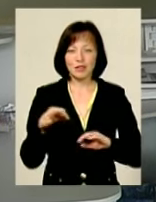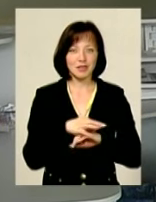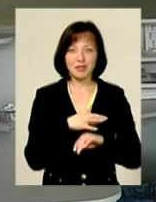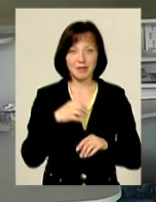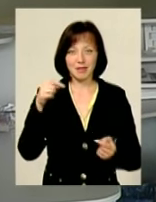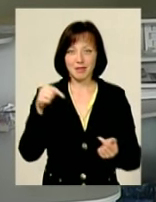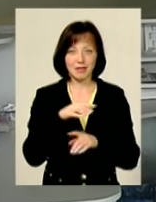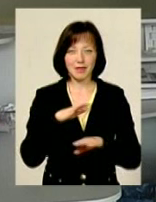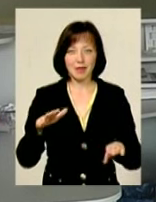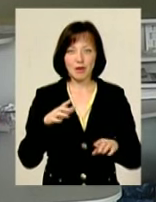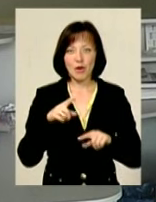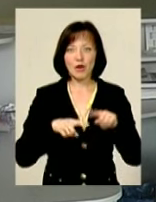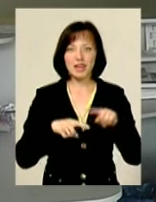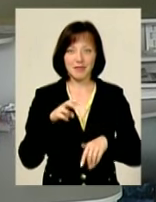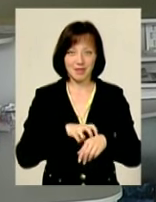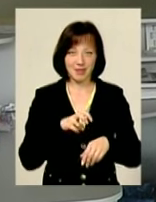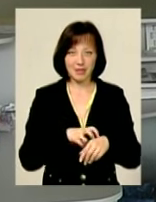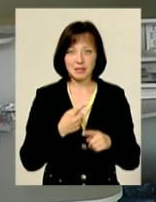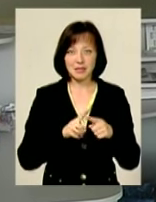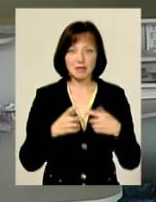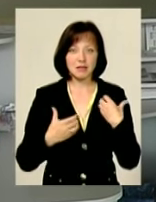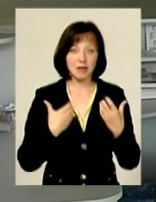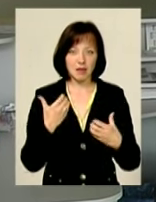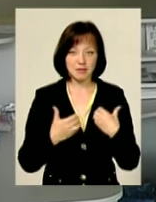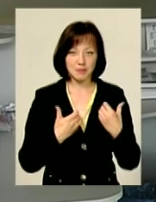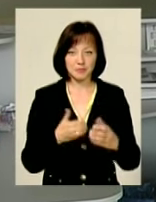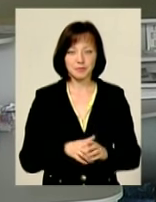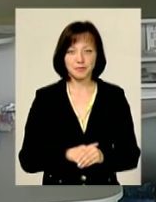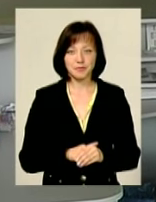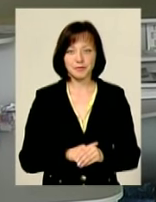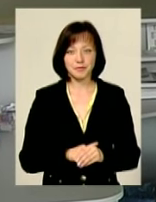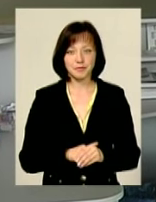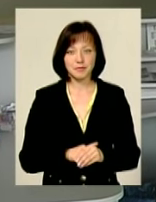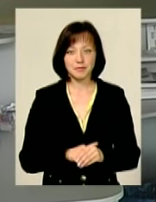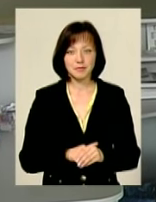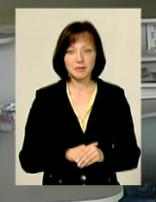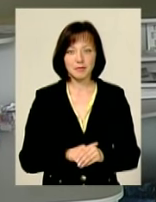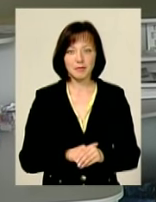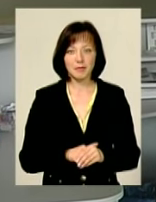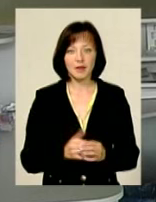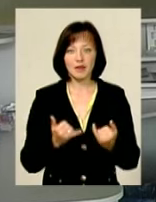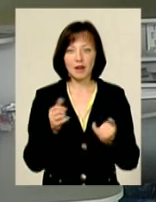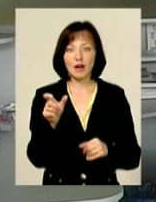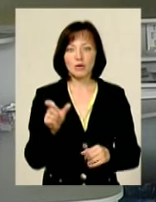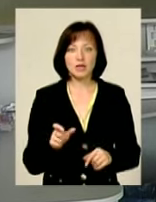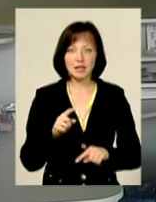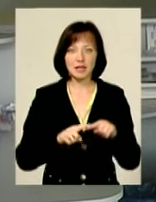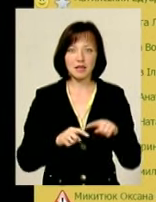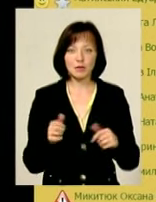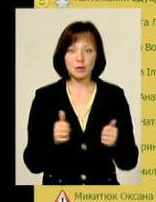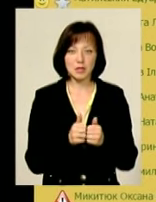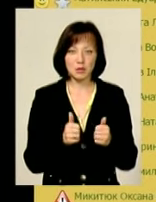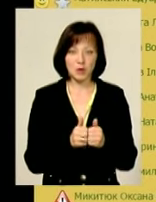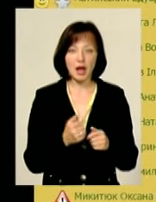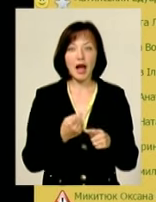приймати пологи у рідних, тому що все-таки це стрес для людини рідної, близької.